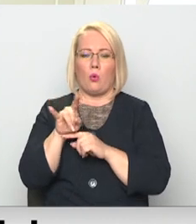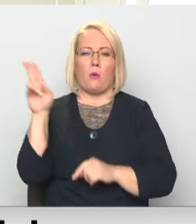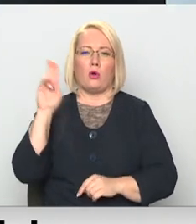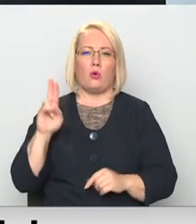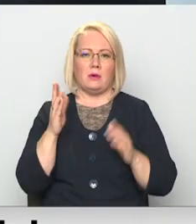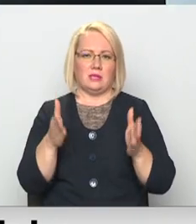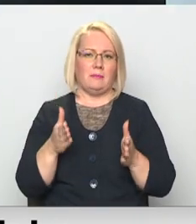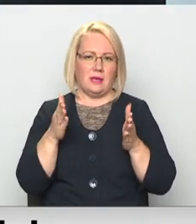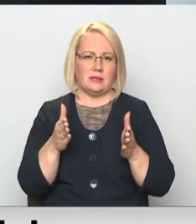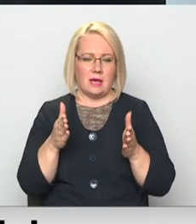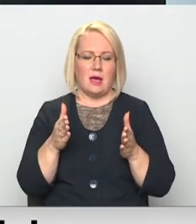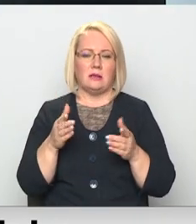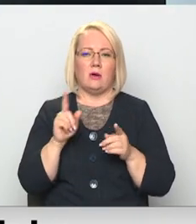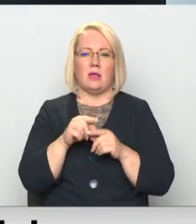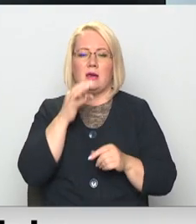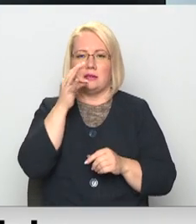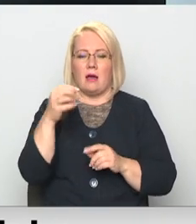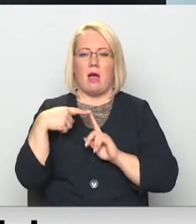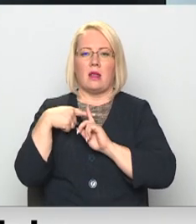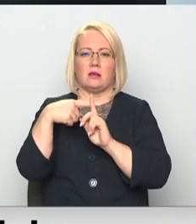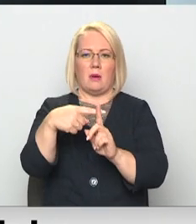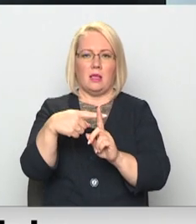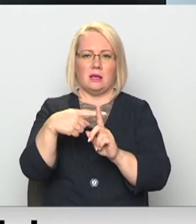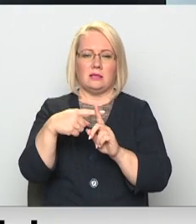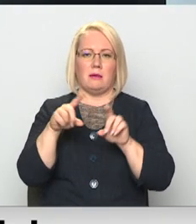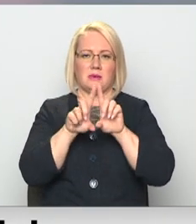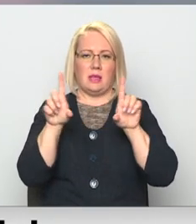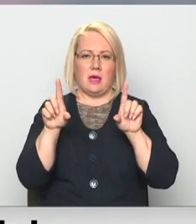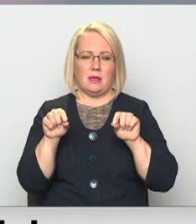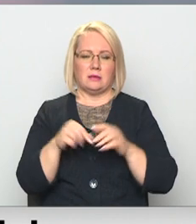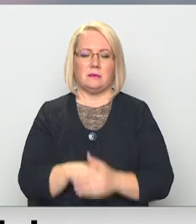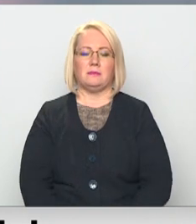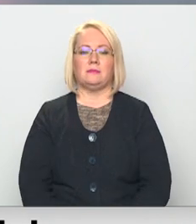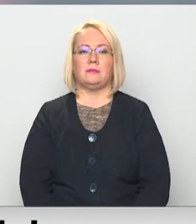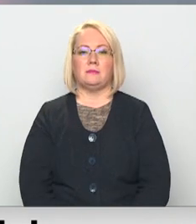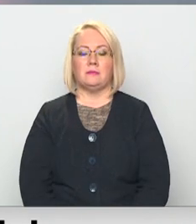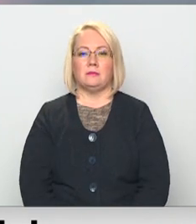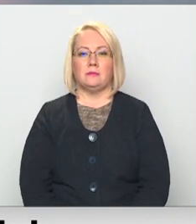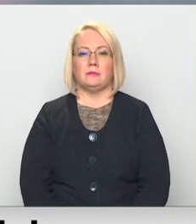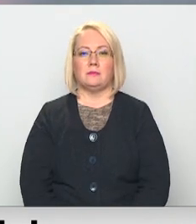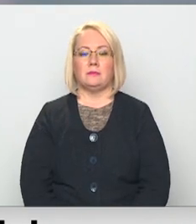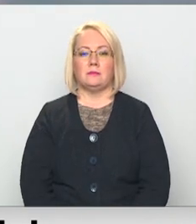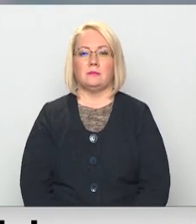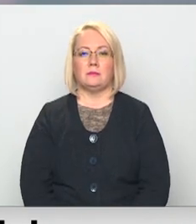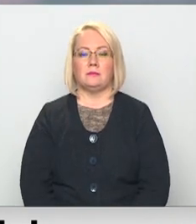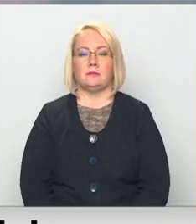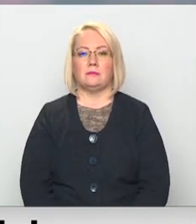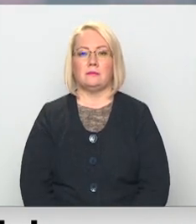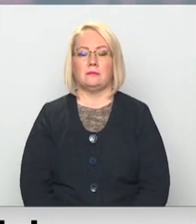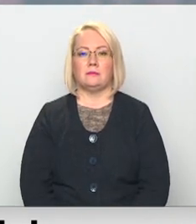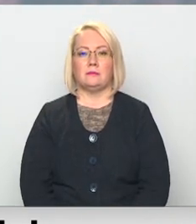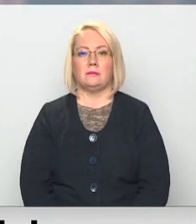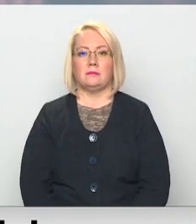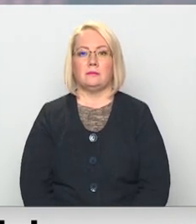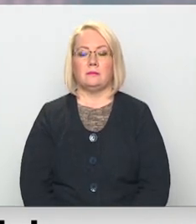slimnīcās. Vēsta neatliekamās medicīniskās palīdzības dienests. Beatrice Jakobsona, Svetlana Duderenok, Andrejs Mažāns, Arvijas